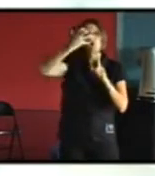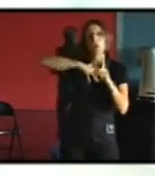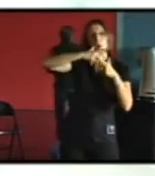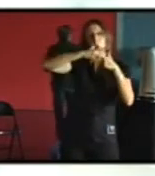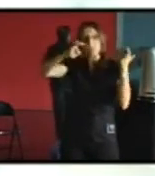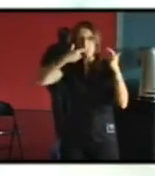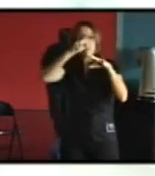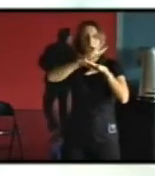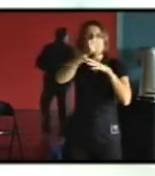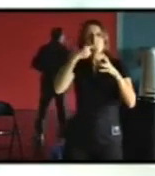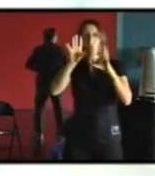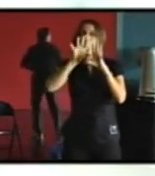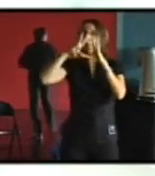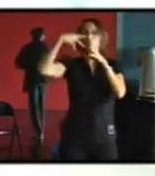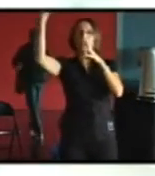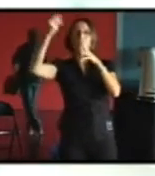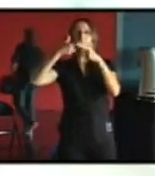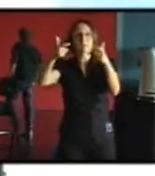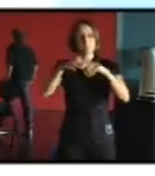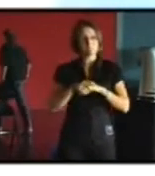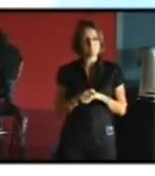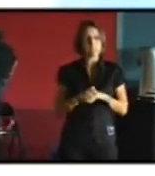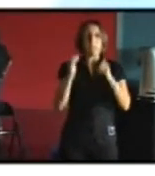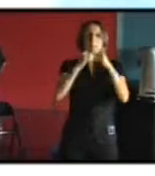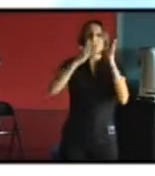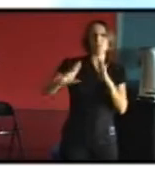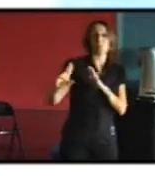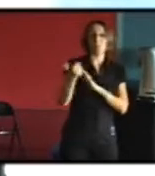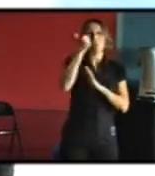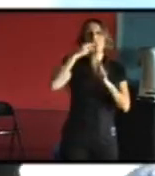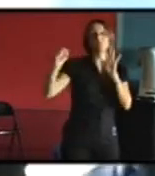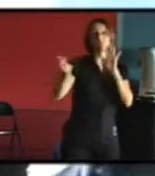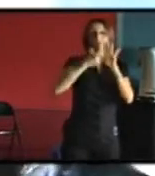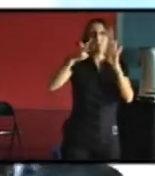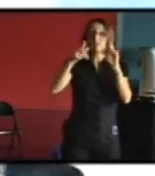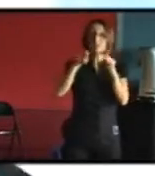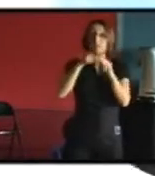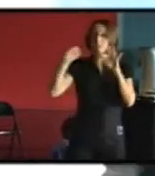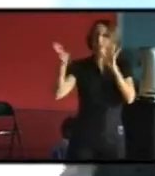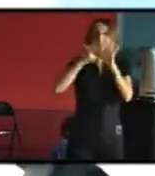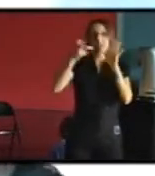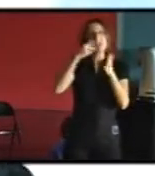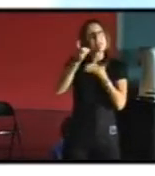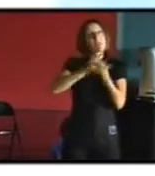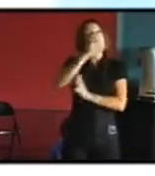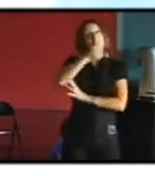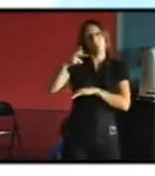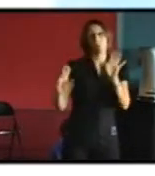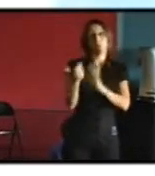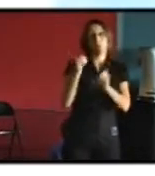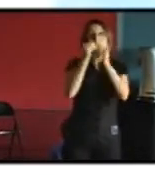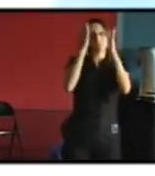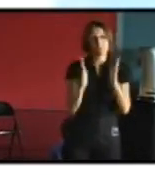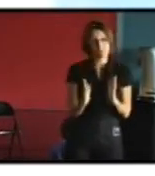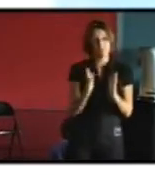bâtiment et cette maison est labellisée c'est la première maison en Gironde que j'ai fait rénover j'y habite c'est un R plus